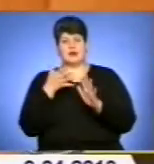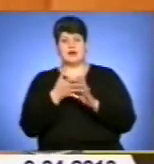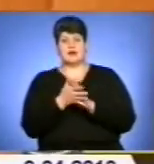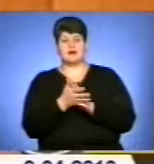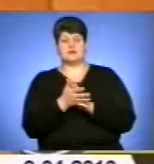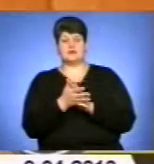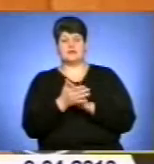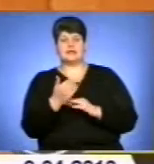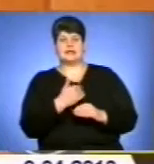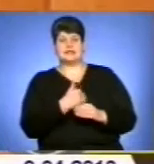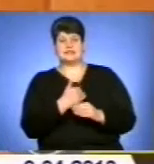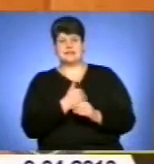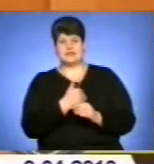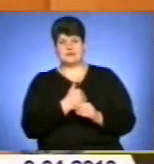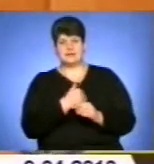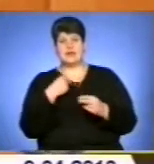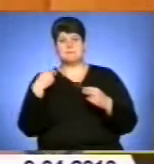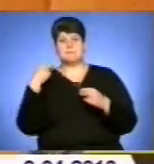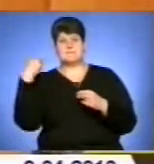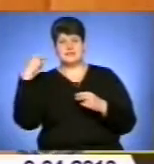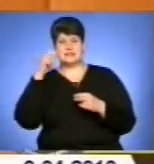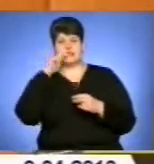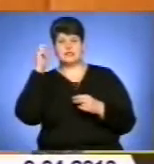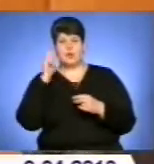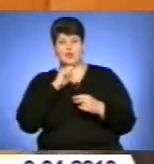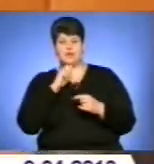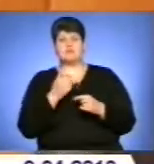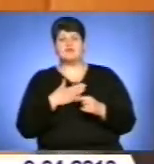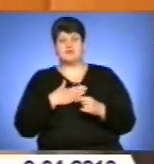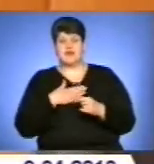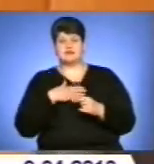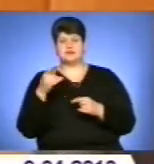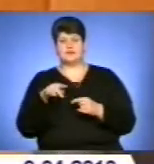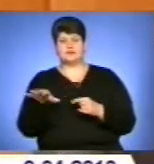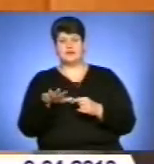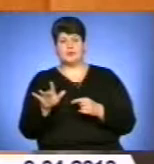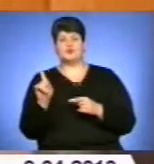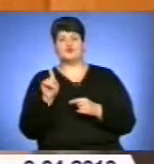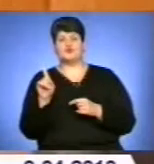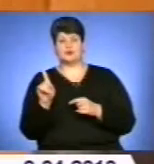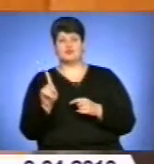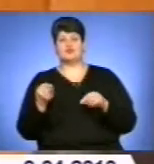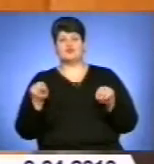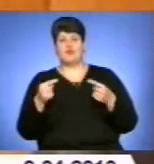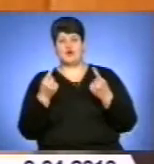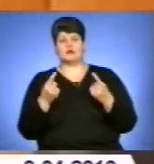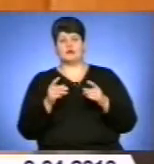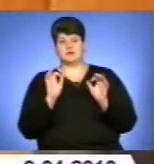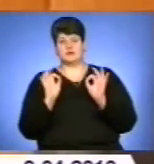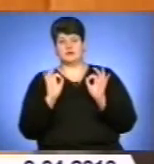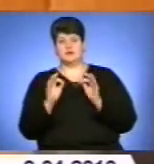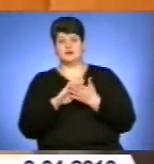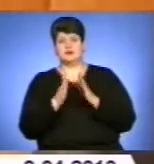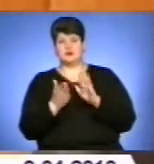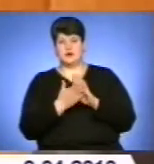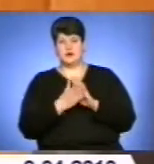ініціативи президента України, саме у нас, на Тернопільщині, щодо створення сприятливого бізнес-клімату,